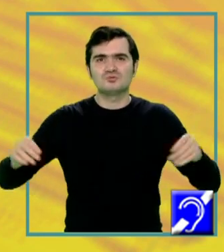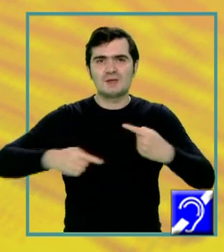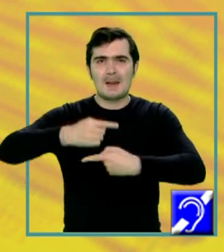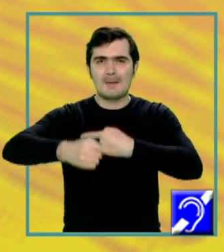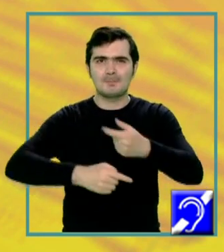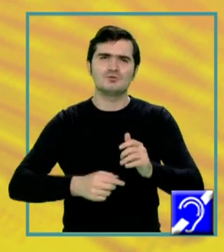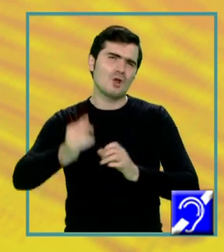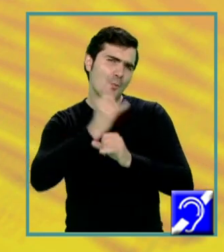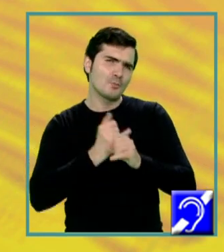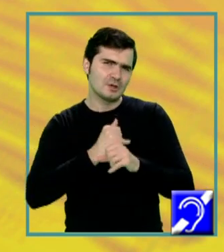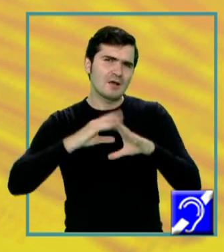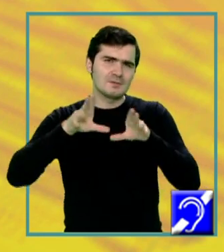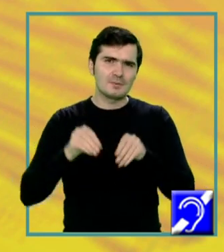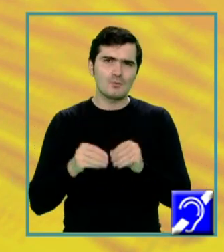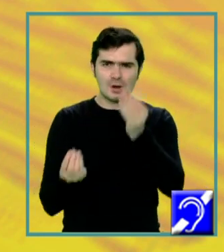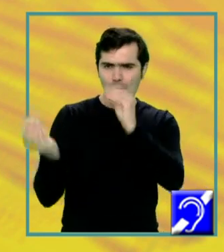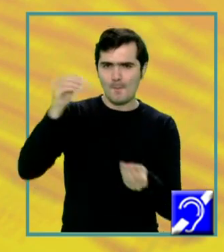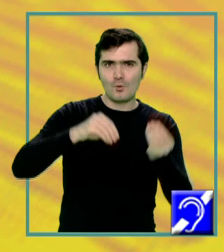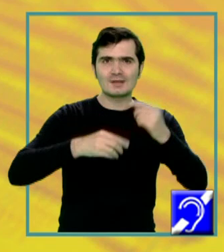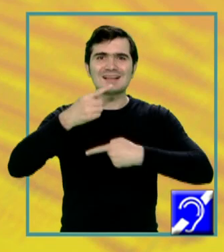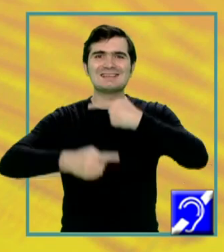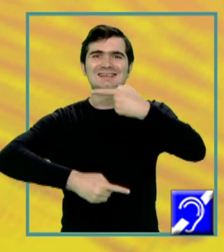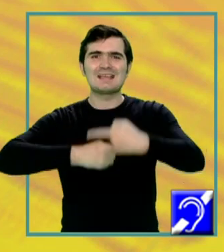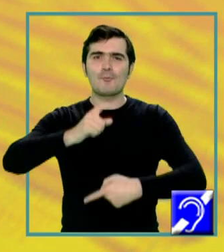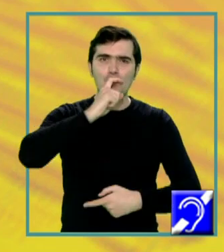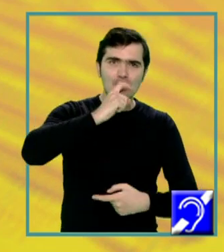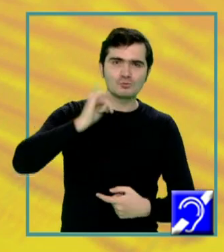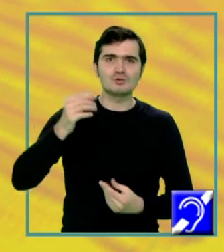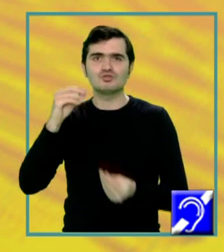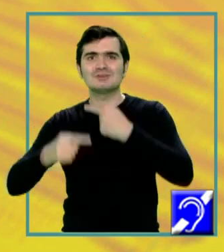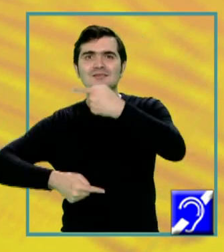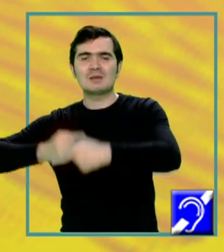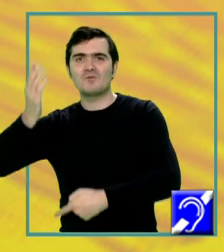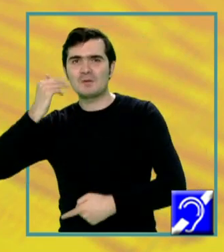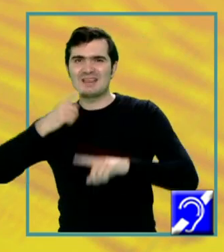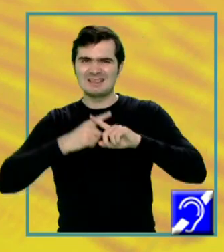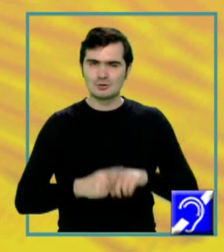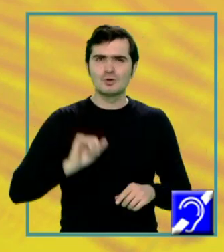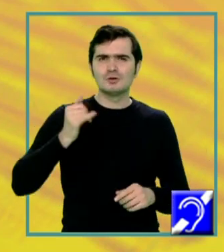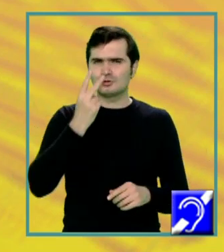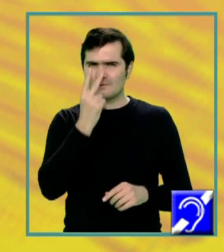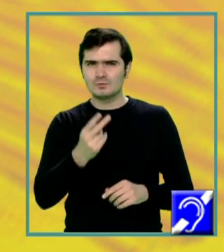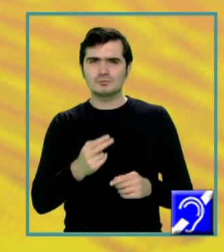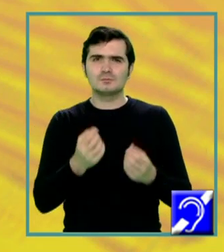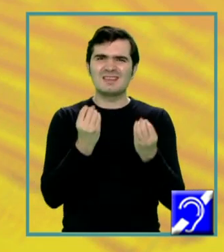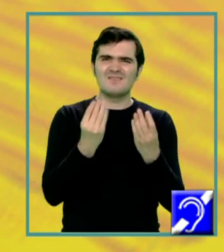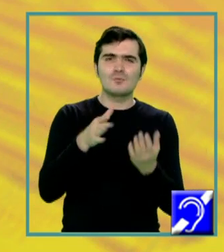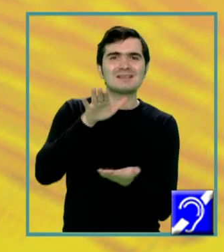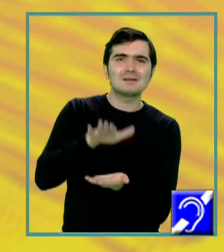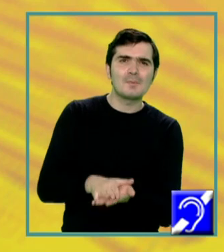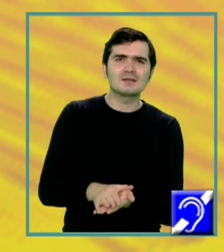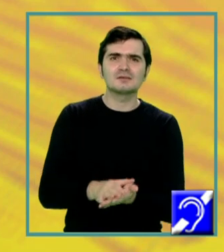componentele sistemului reproducător masculin și al celui feminin, precum și noțiuni fundamentale de